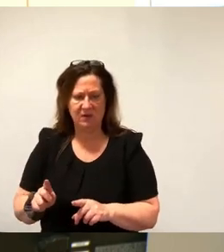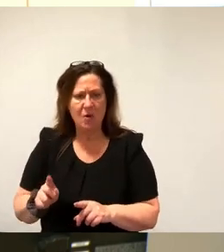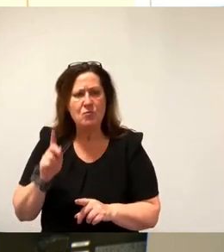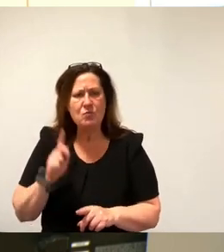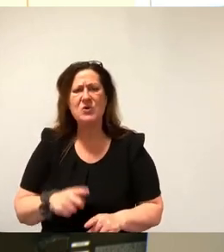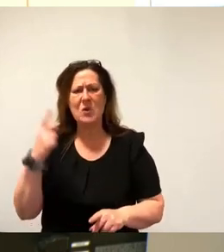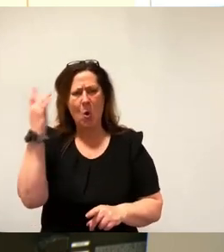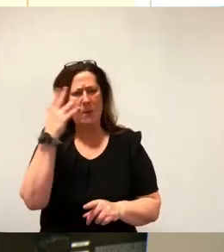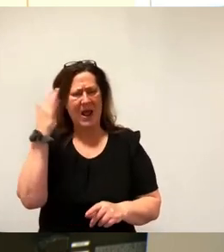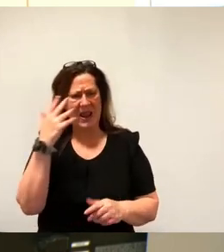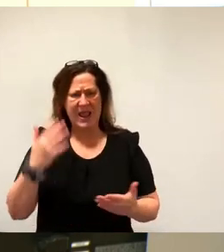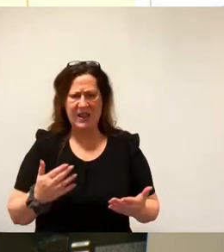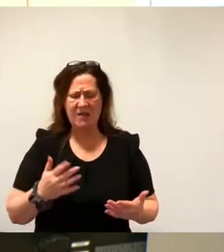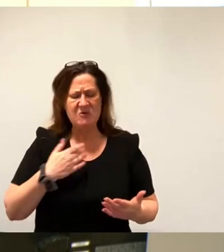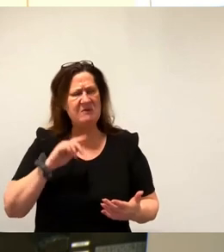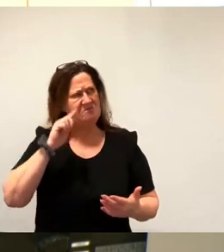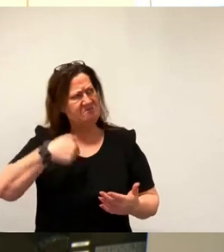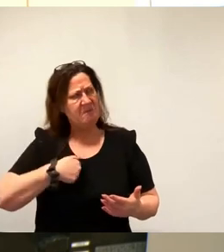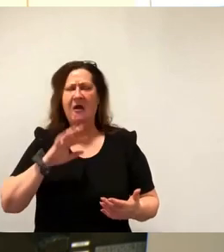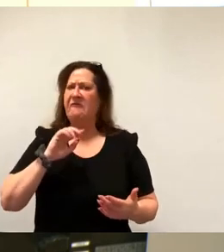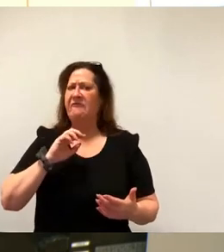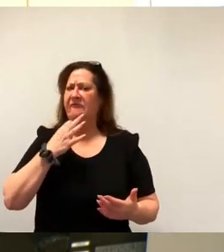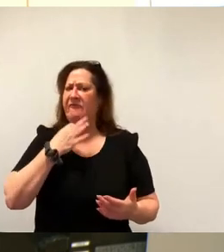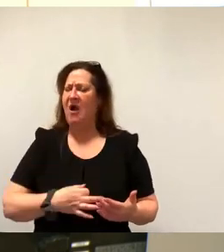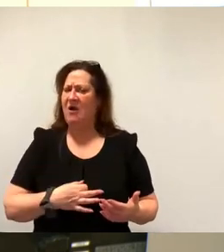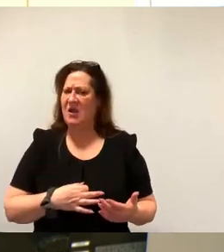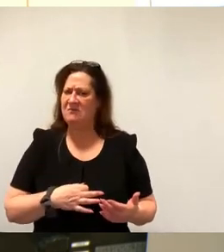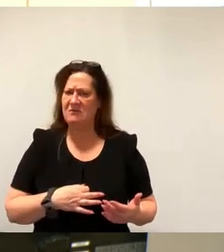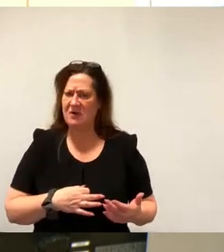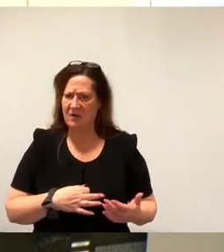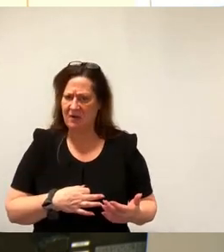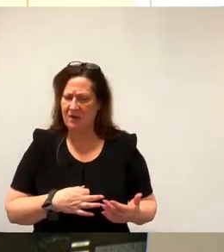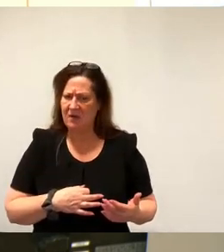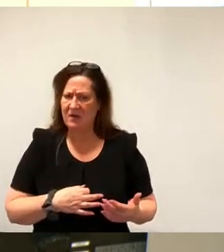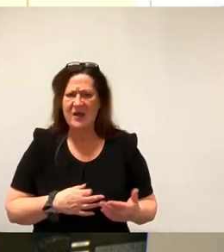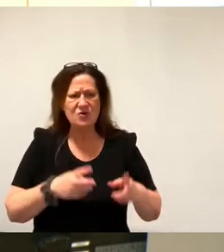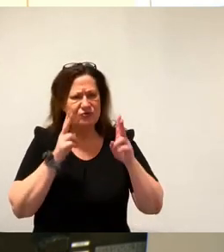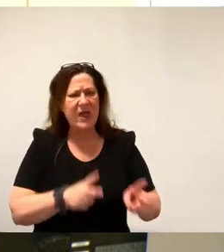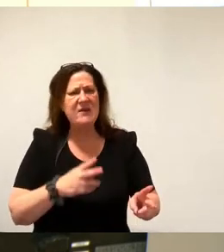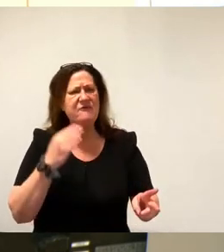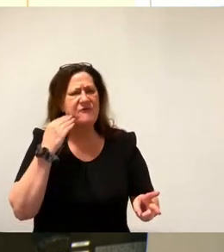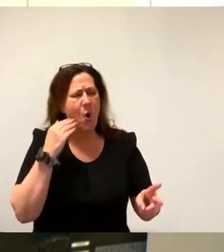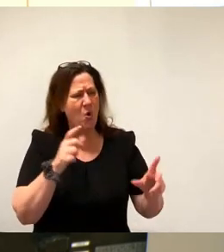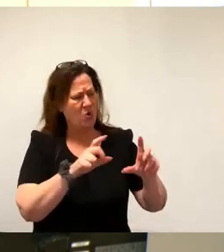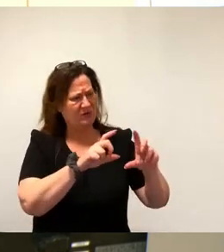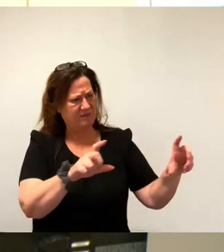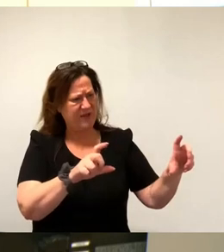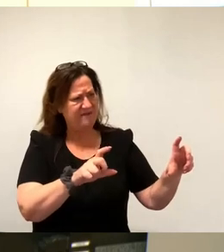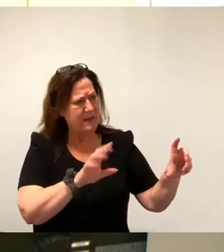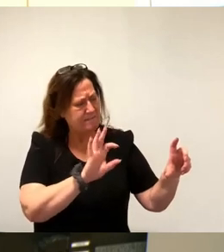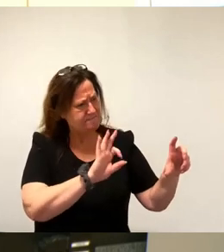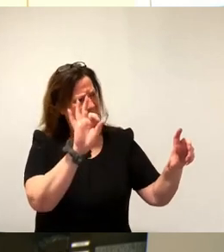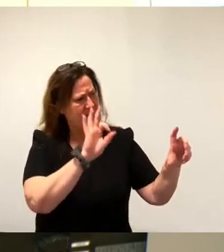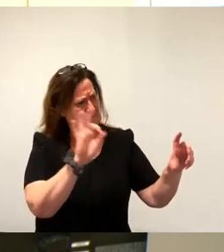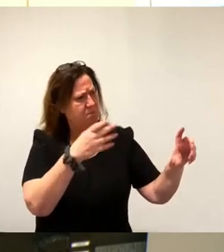wir daran festhalten, dass wir das städtische Wohnungsunternehmen so deutlich, so viel besser stellen als